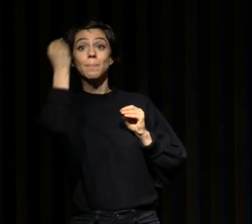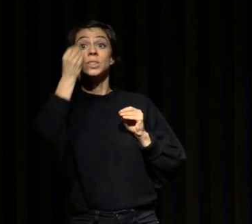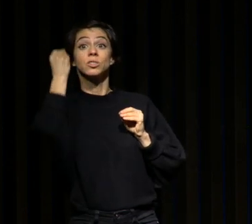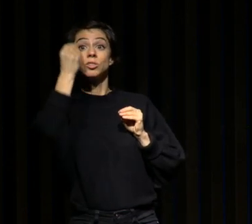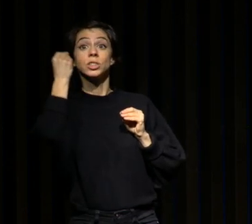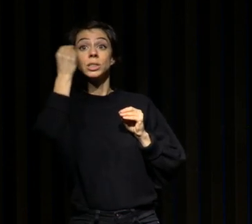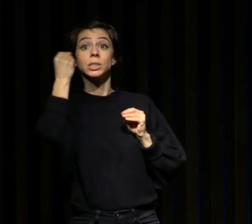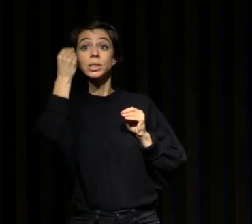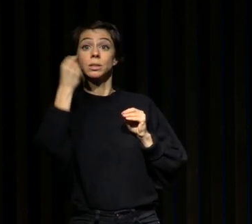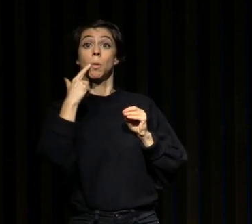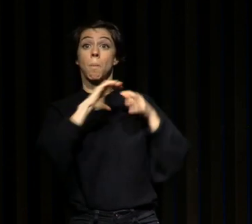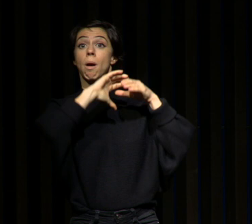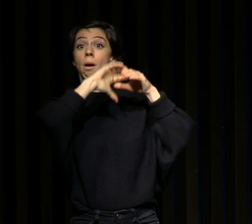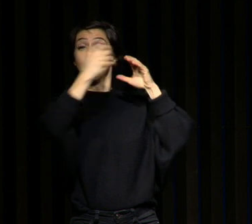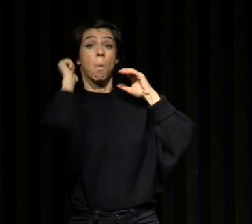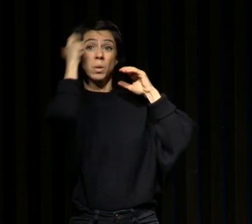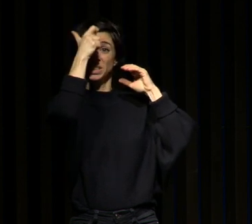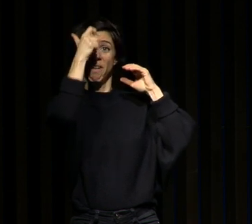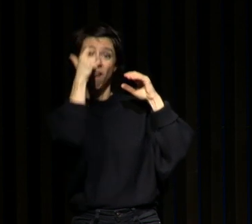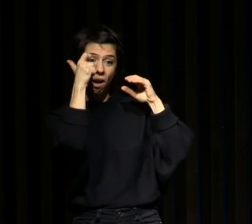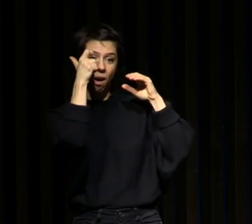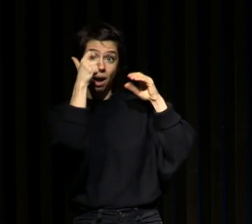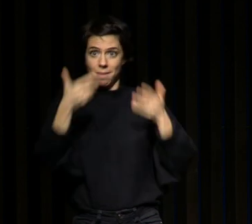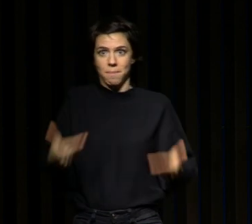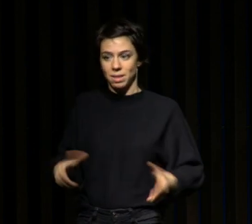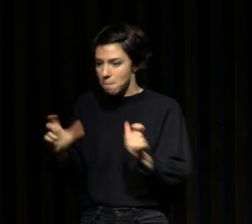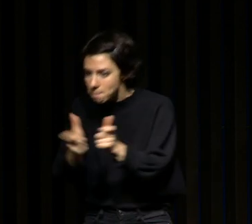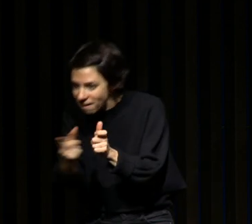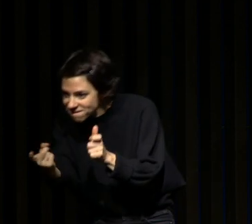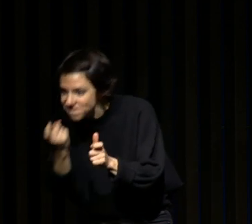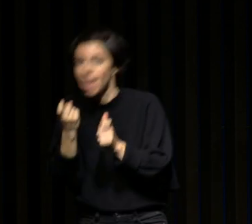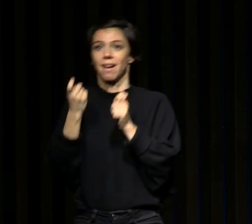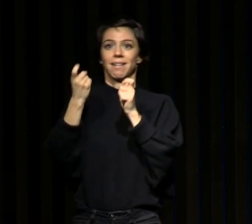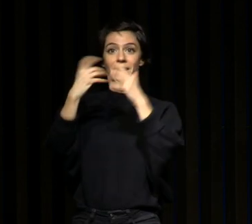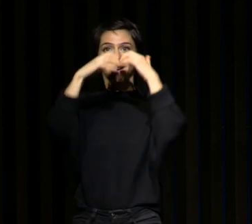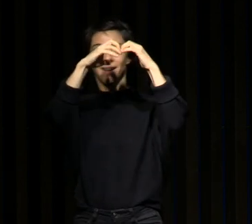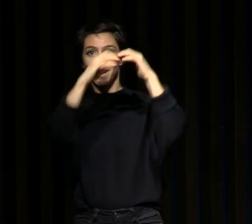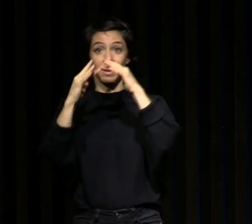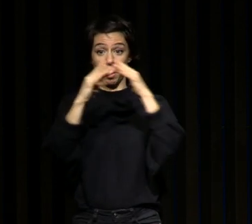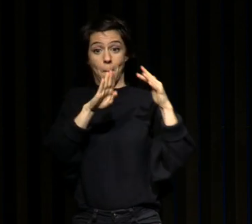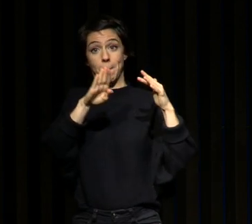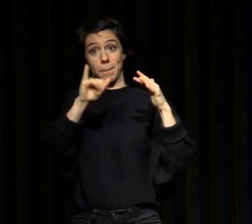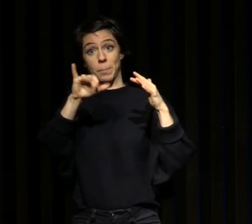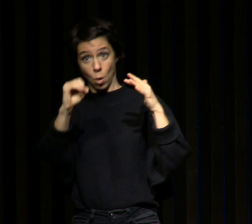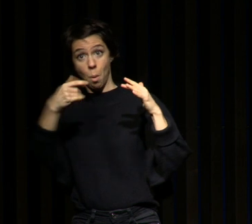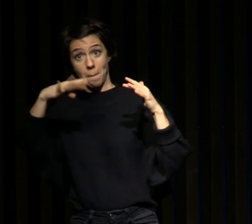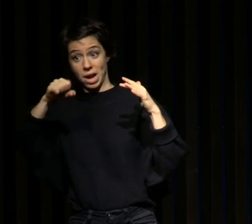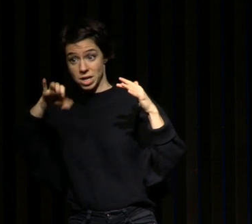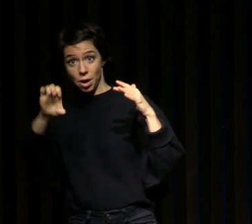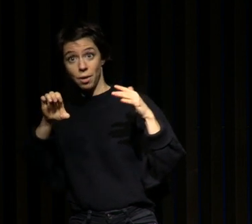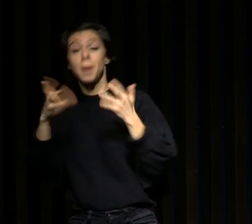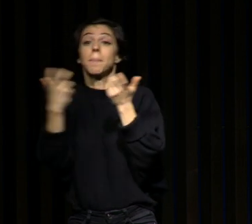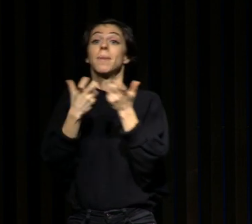cognitives maintenant on a identifié des biomarqueurs de la fatigue par exemple on sait que la libération massive de